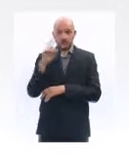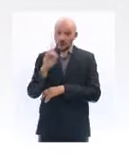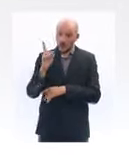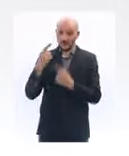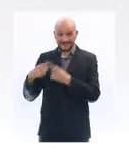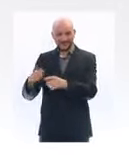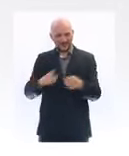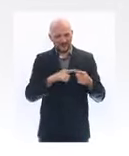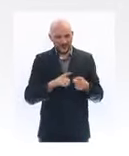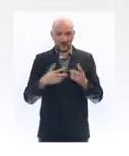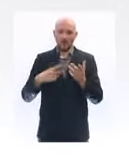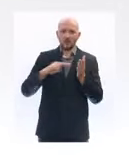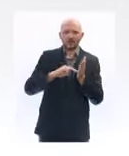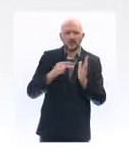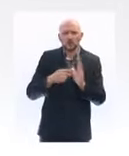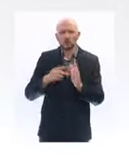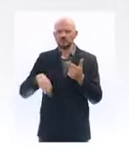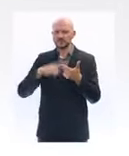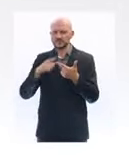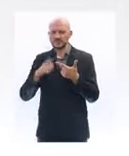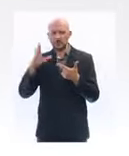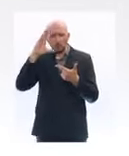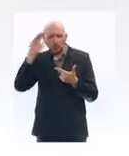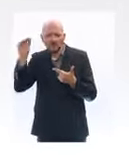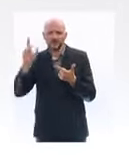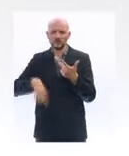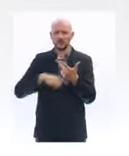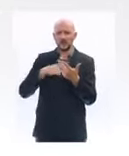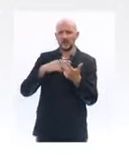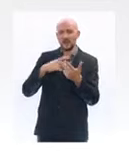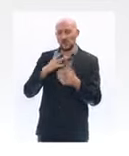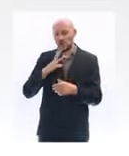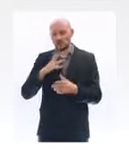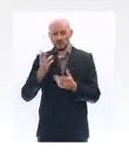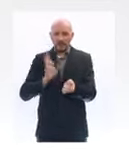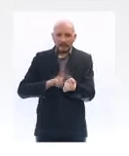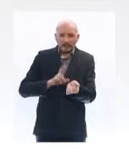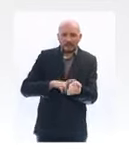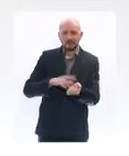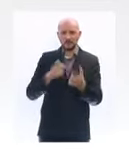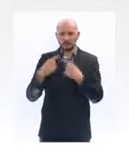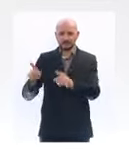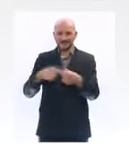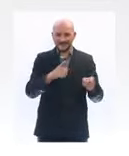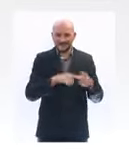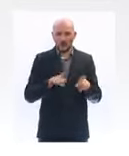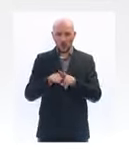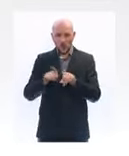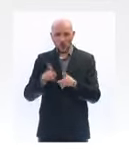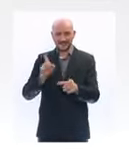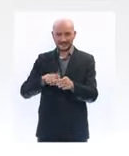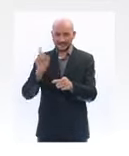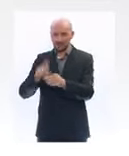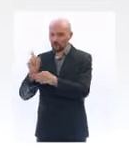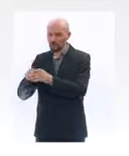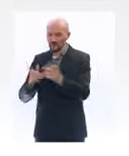technologiques d'autre part. Nous savons qu'il y a des risques de décrochage plus forts en lycées professionnels et que aussi la densité est